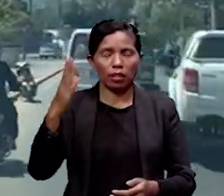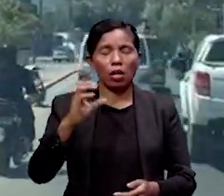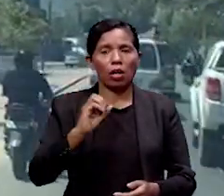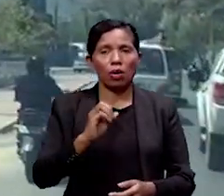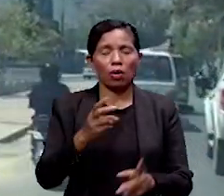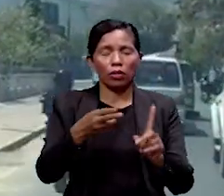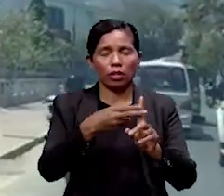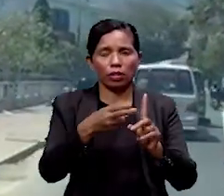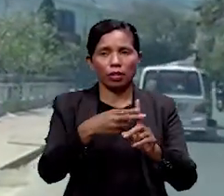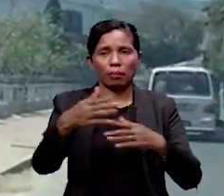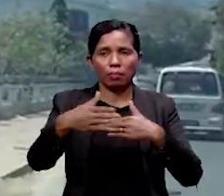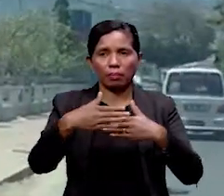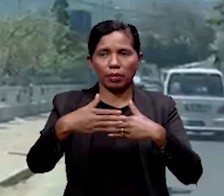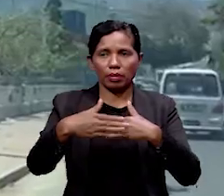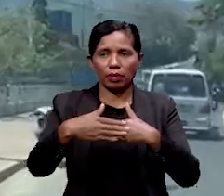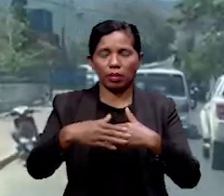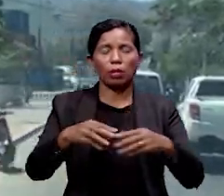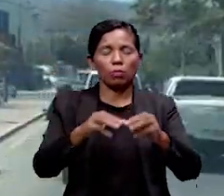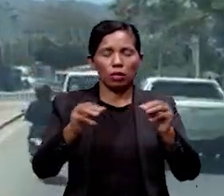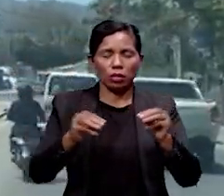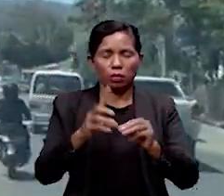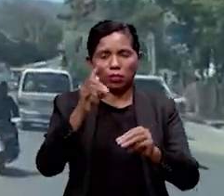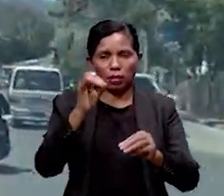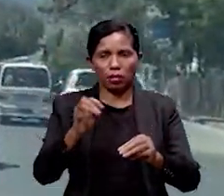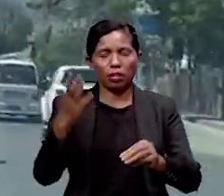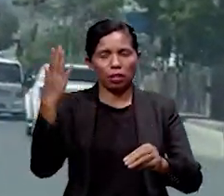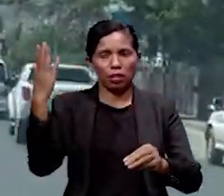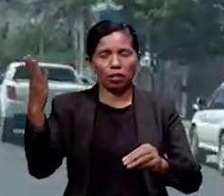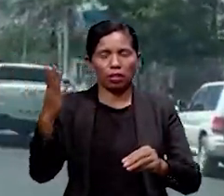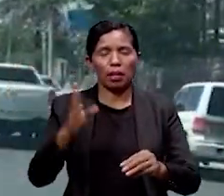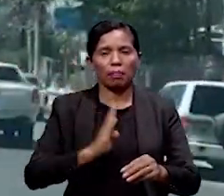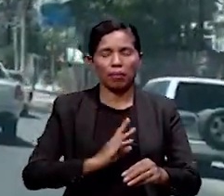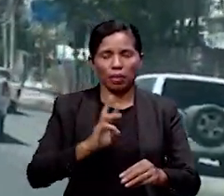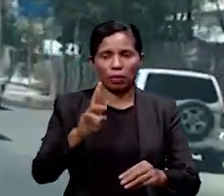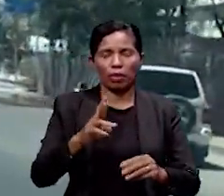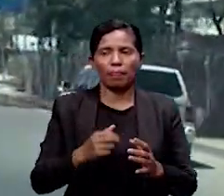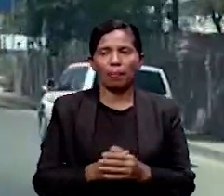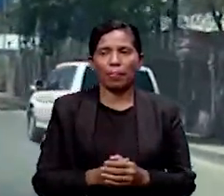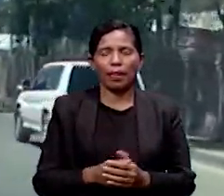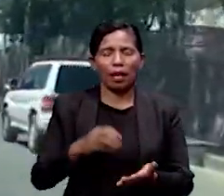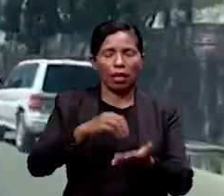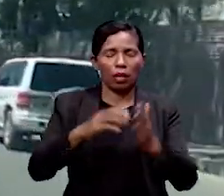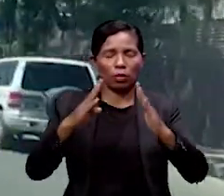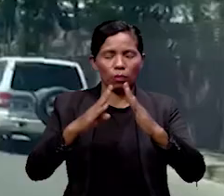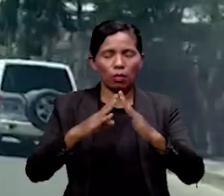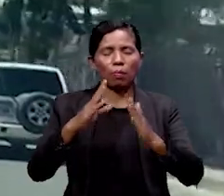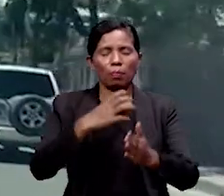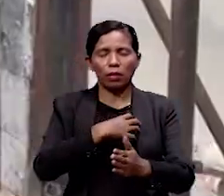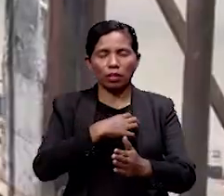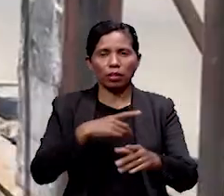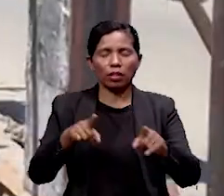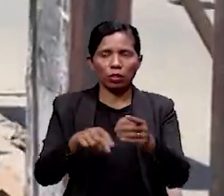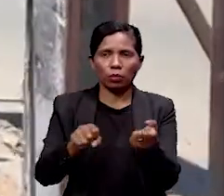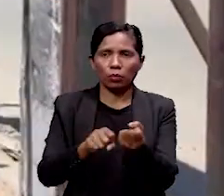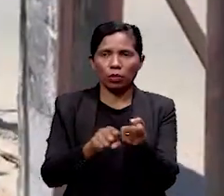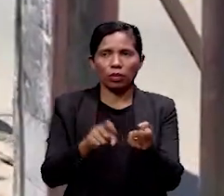-oin, ida Besik Estadio Municipal Deli no ida tan iha Terminal Becora. Hari posto Polícia Nenha mudar contribuição